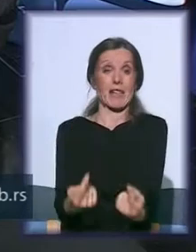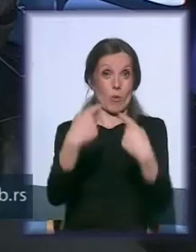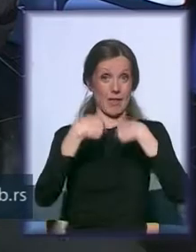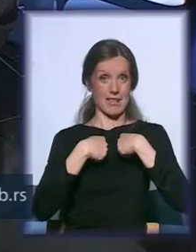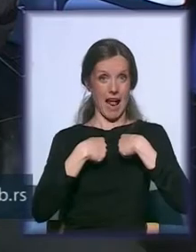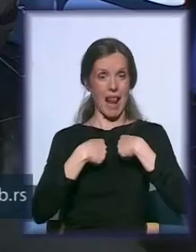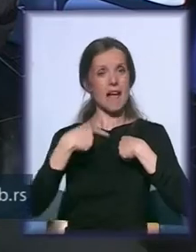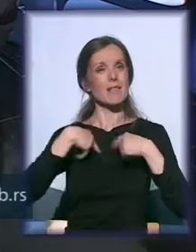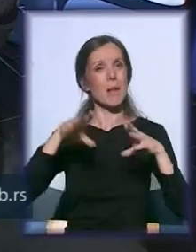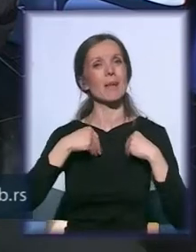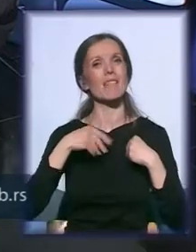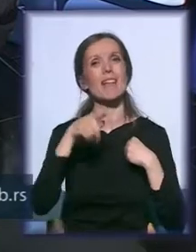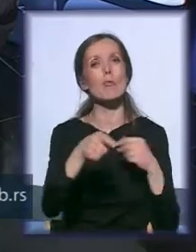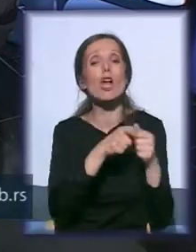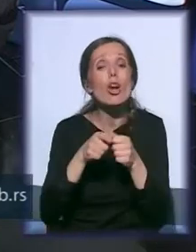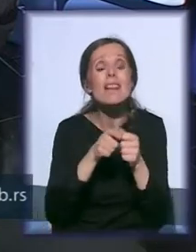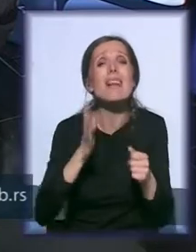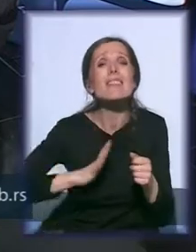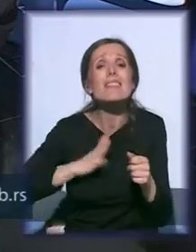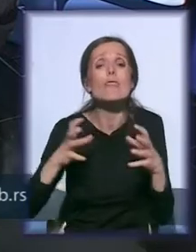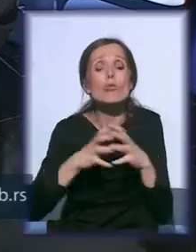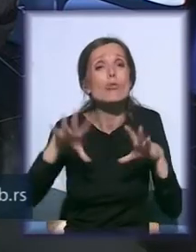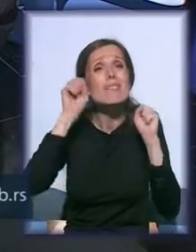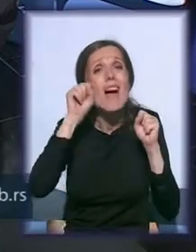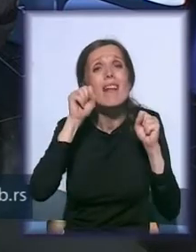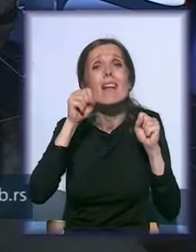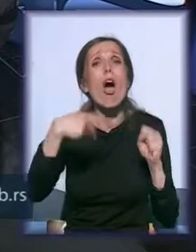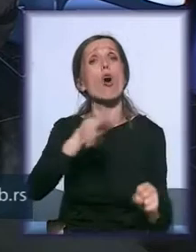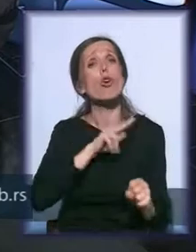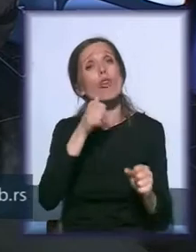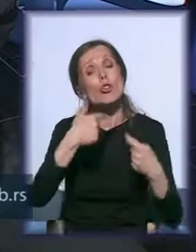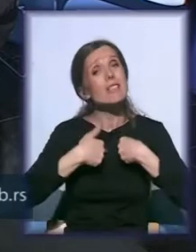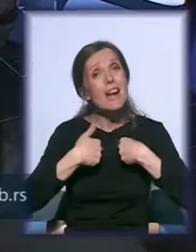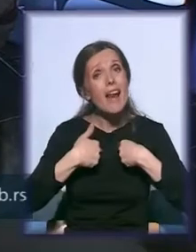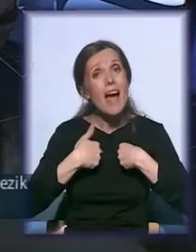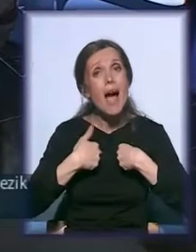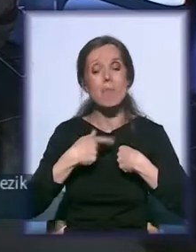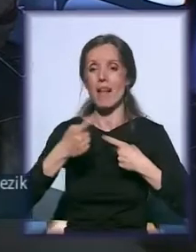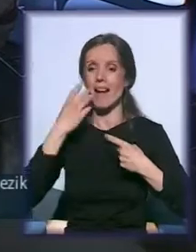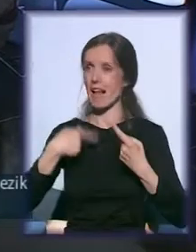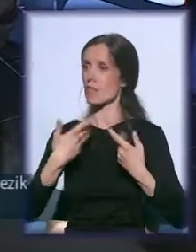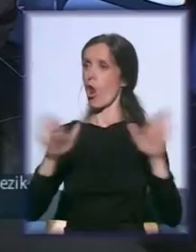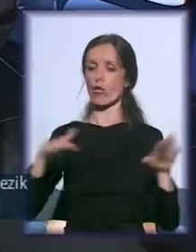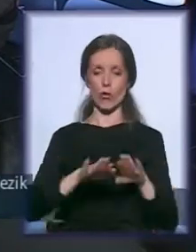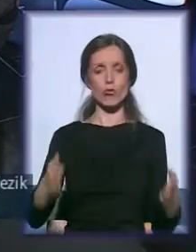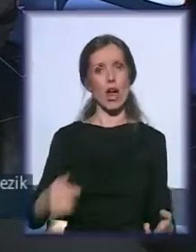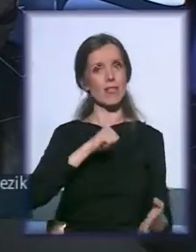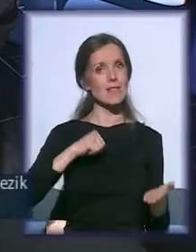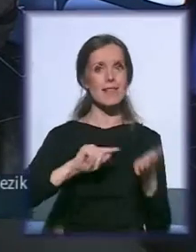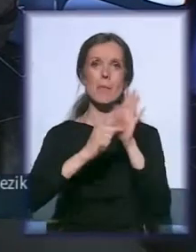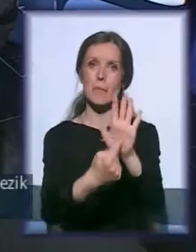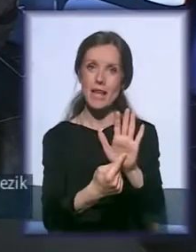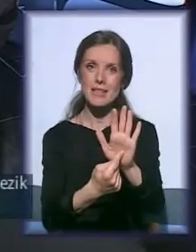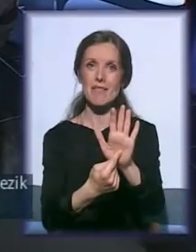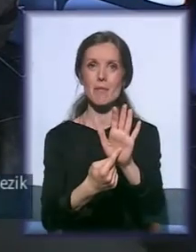i jednom da organizacije civilne društva shvate da je odgovornosti na nama kada smo na otrovo, da se sami predstavimo i da kad nađe jedan grad